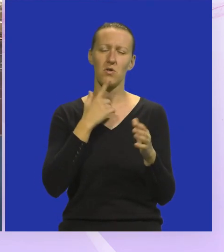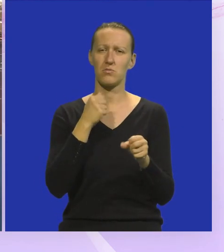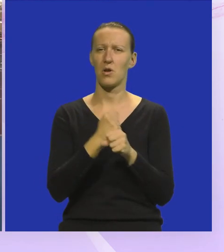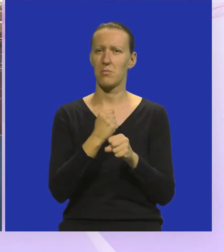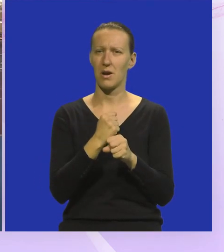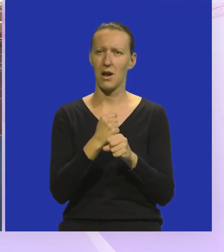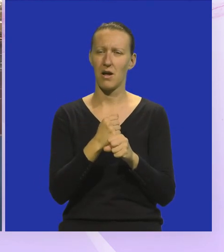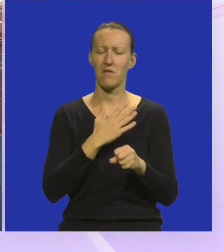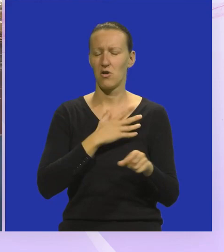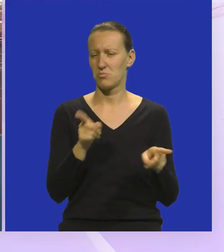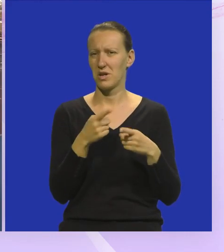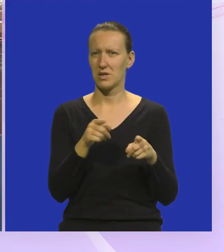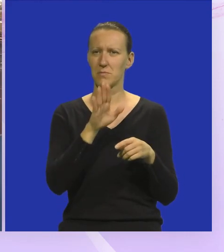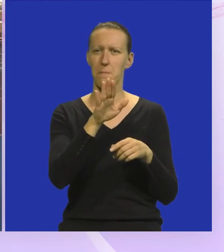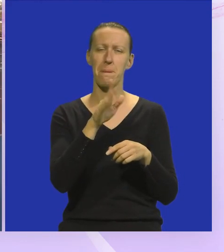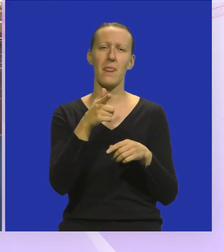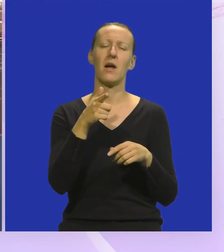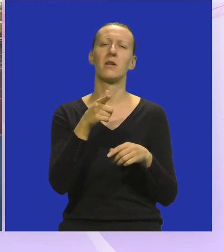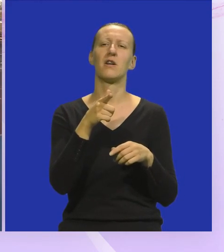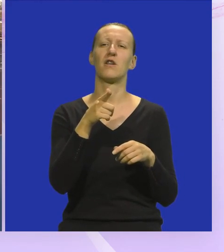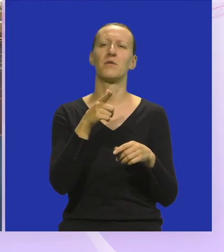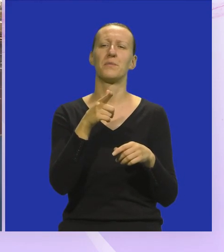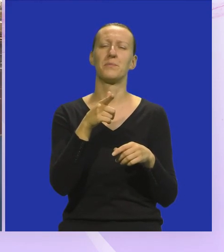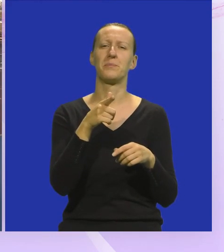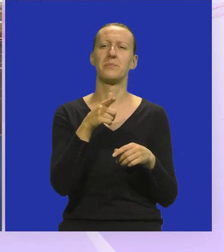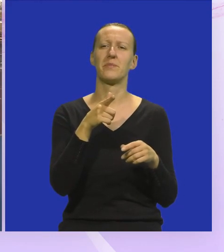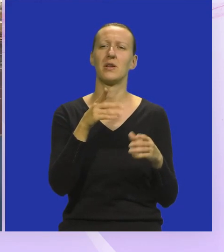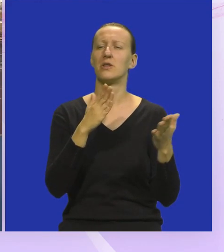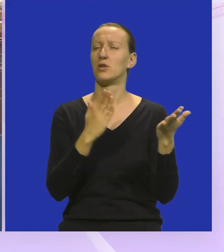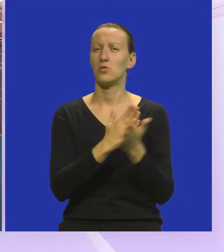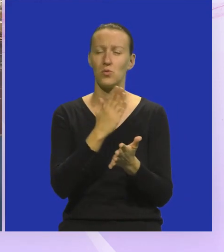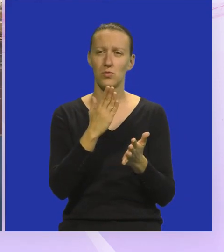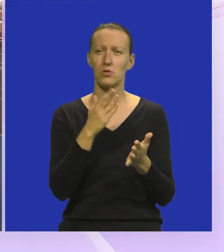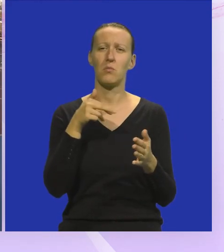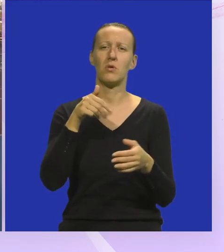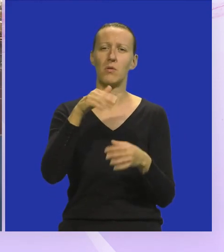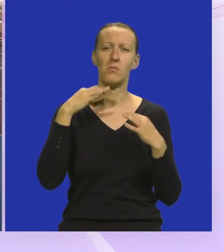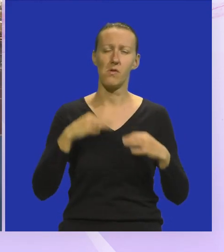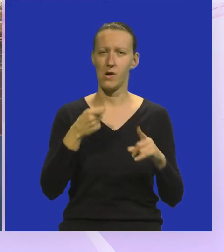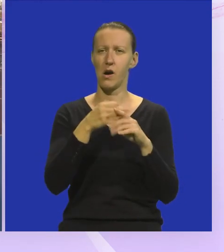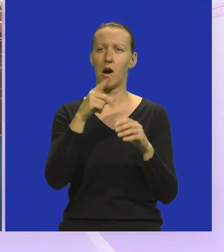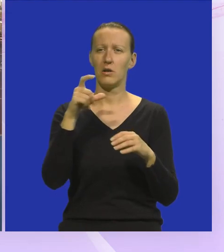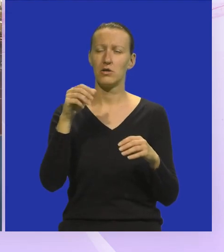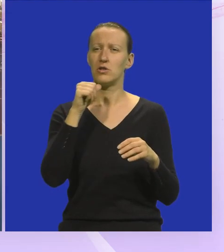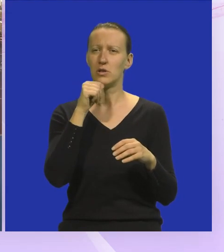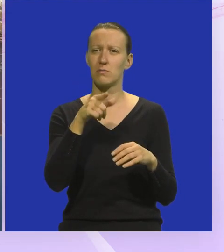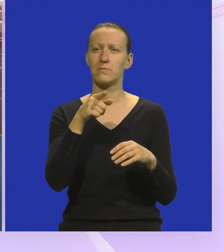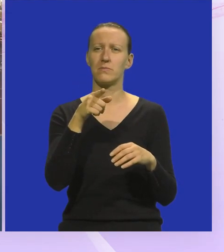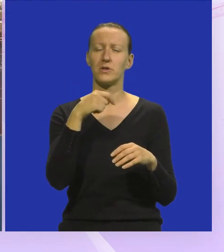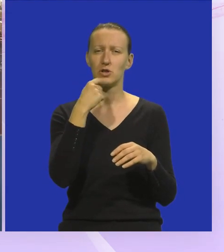napravili I tad je čistim pukom slučajnosti je prolazio profesor Kalčić i